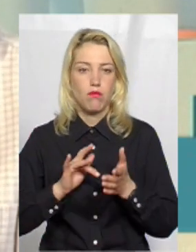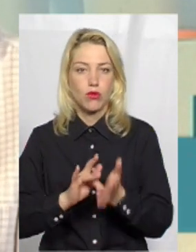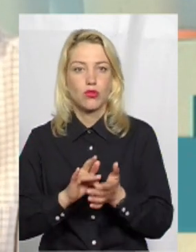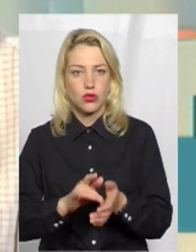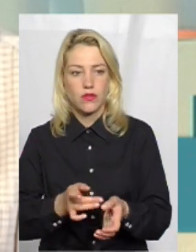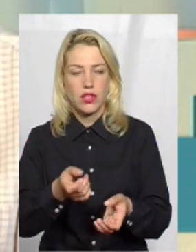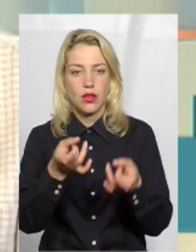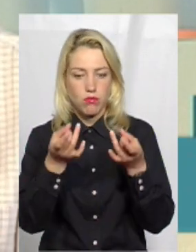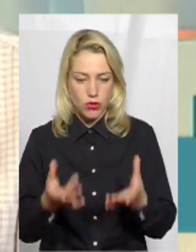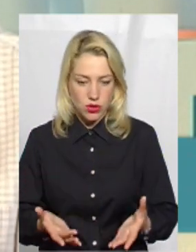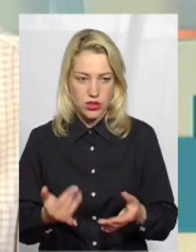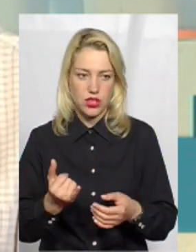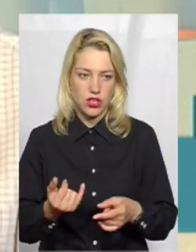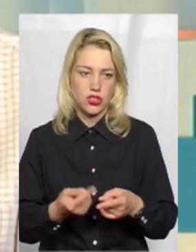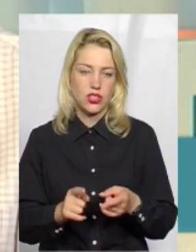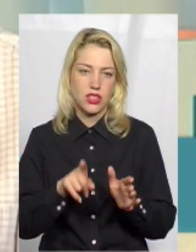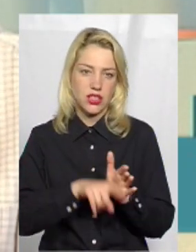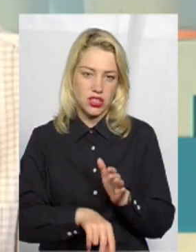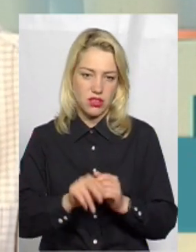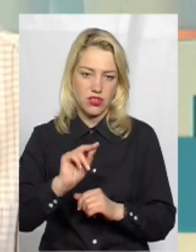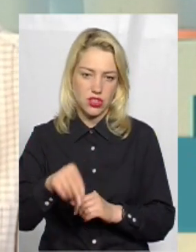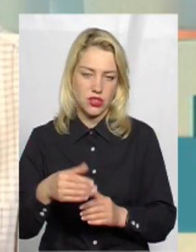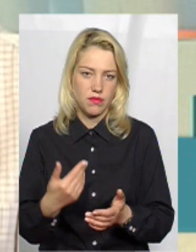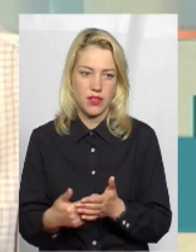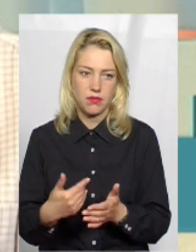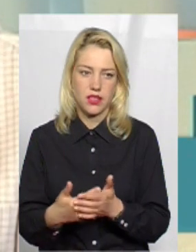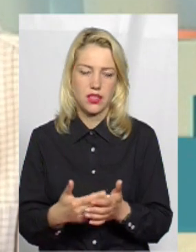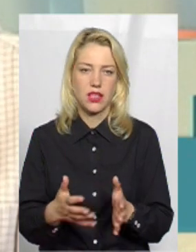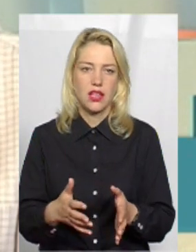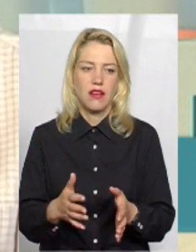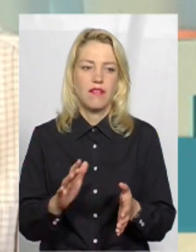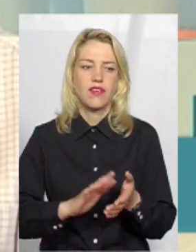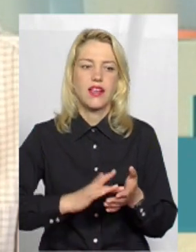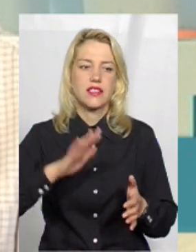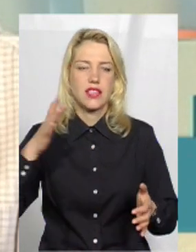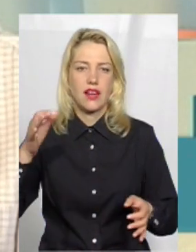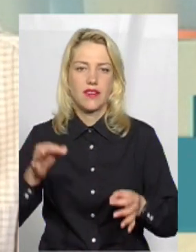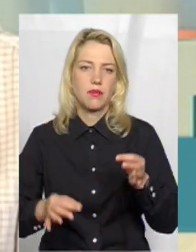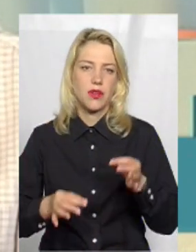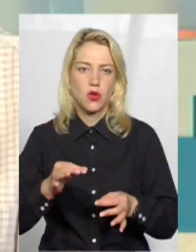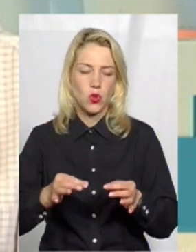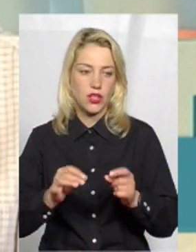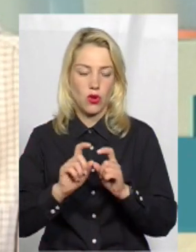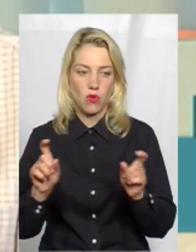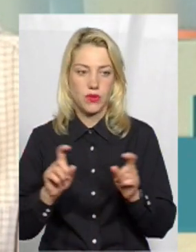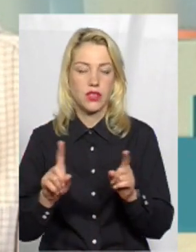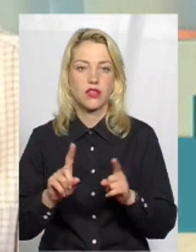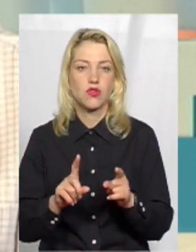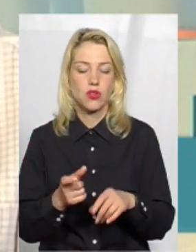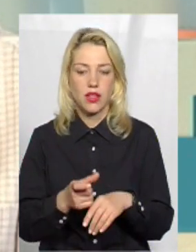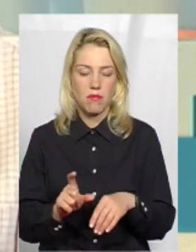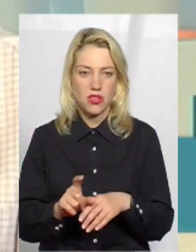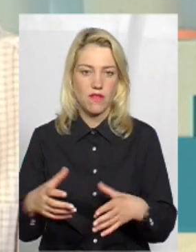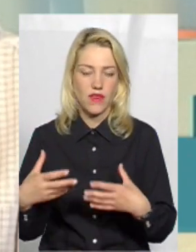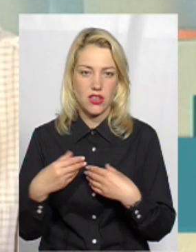простіше і певною мірою дешевше, аніж до якихось яскравих природніх таких об'єктів, що не менш